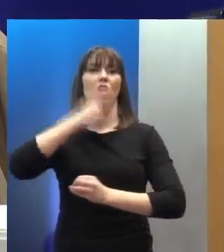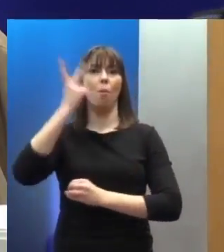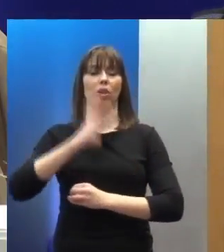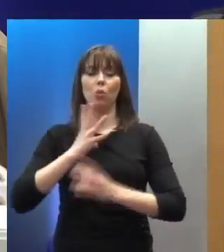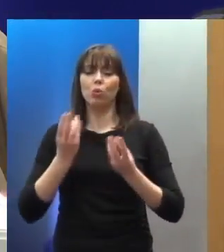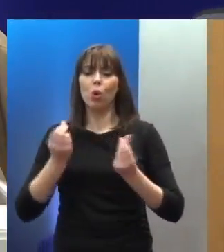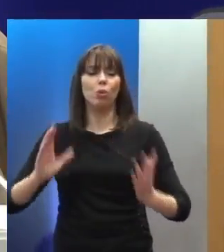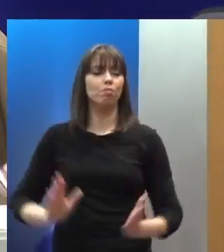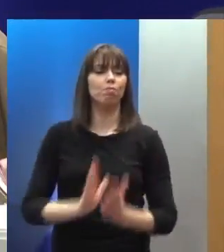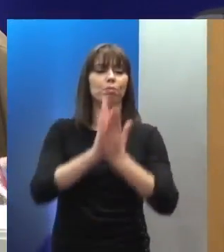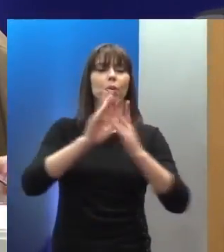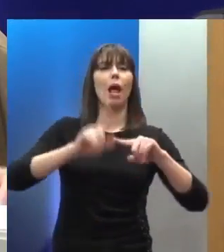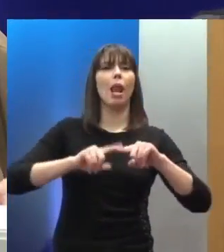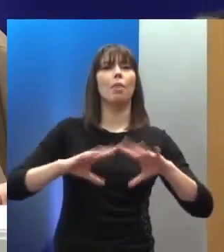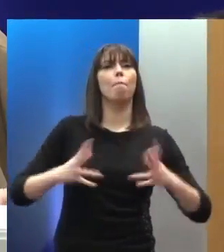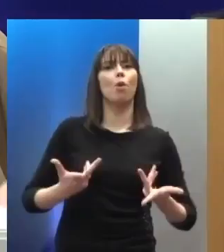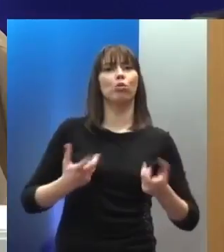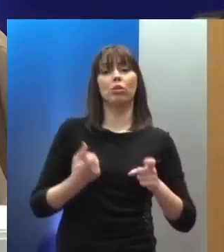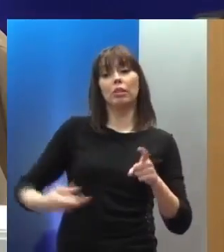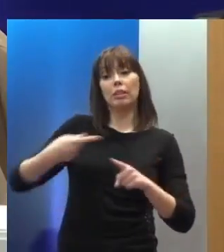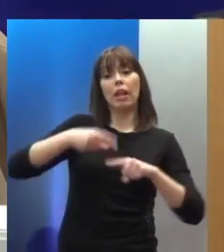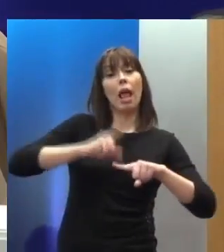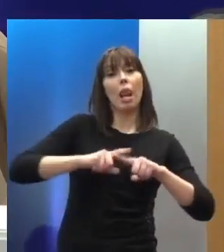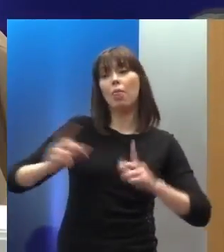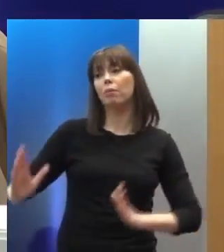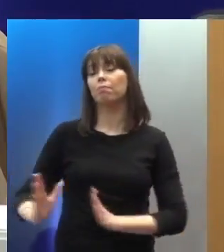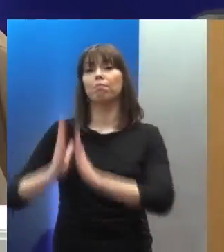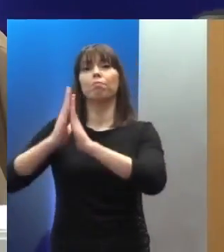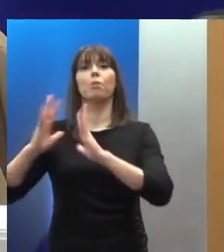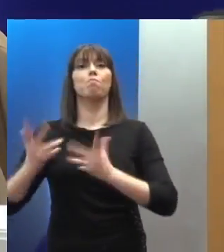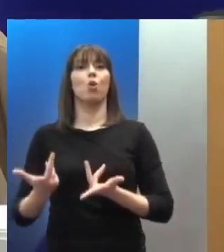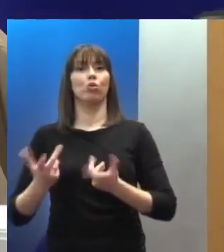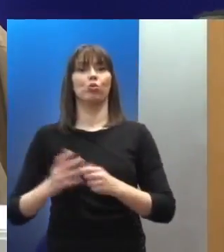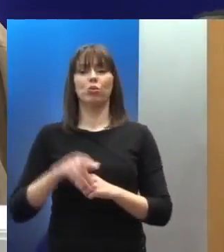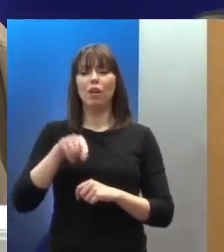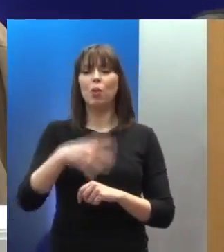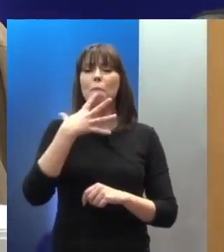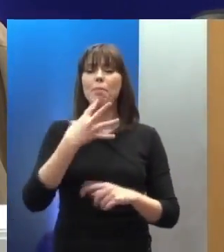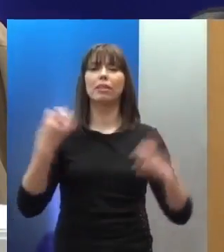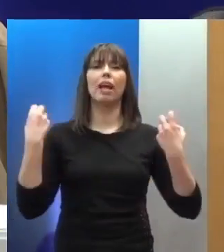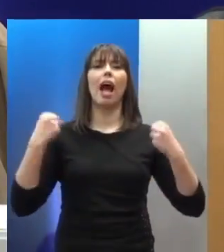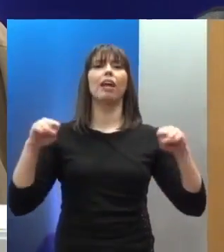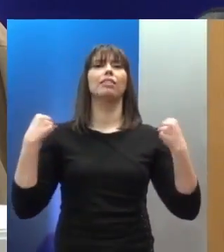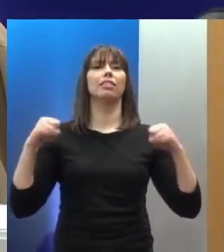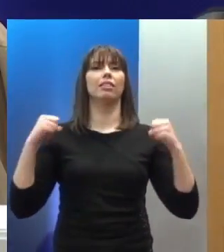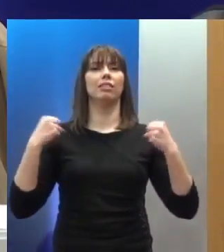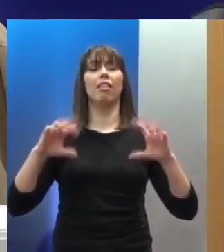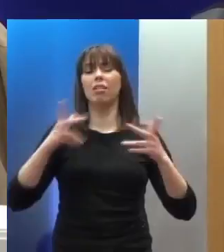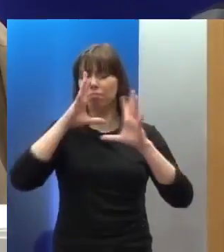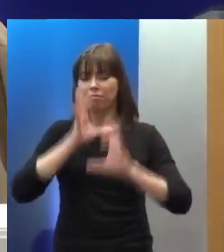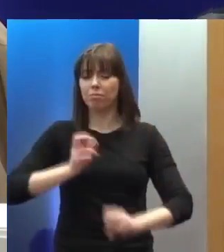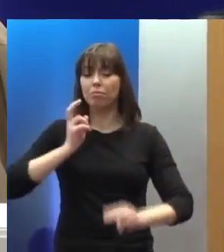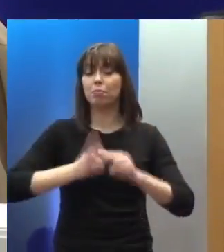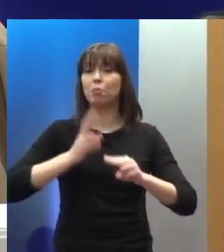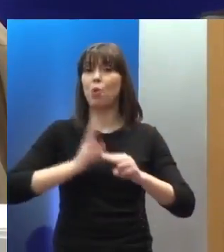επίσης η χώρα μας αντιμετωπίζει τα όργανα αυτά. Στην δραματικότητα είναι μια άσκηση στο πιο σημαντικό ίσως εγχείρημα που γνώρισε η